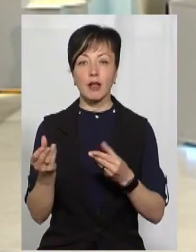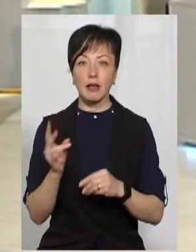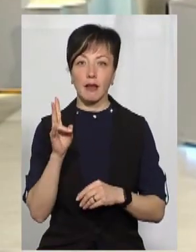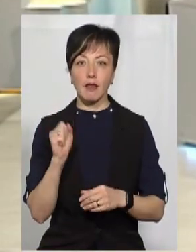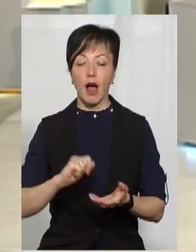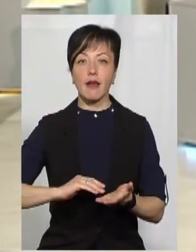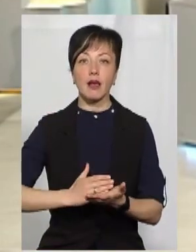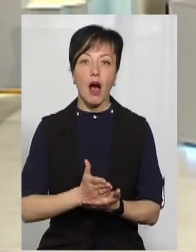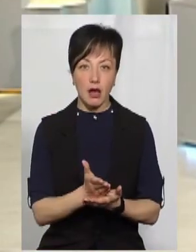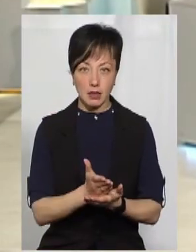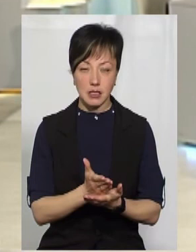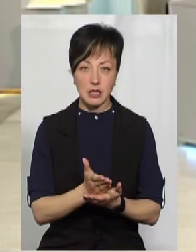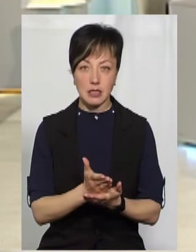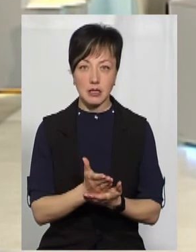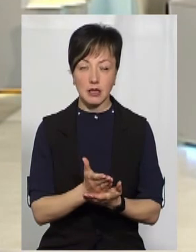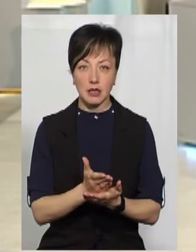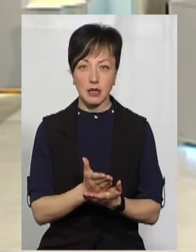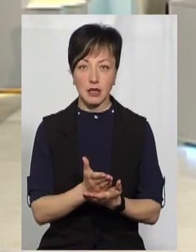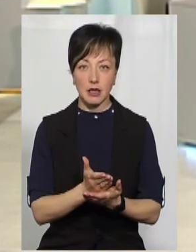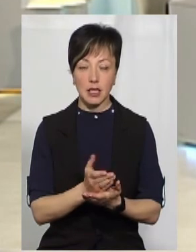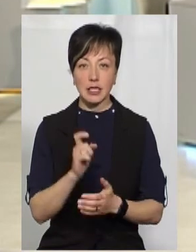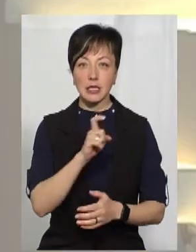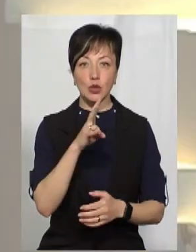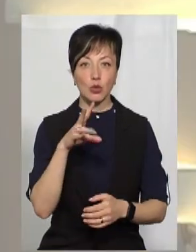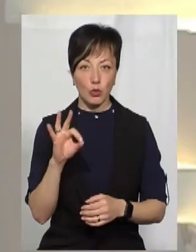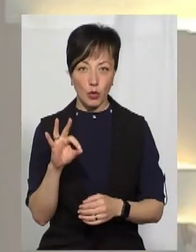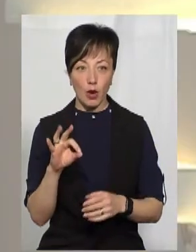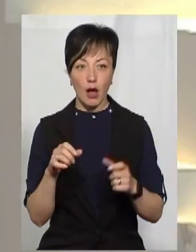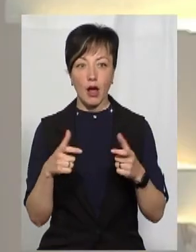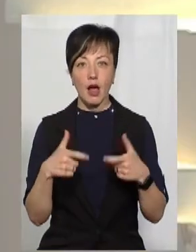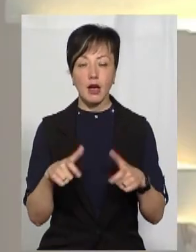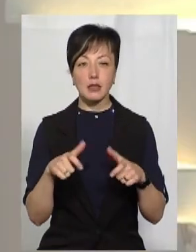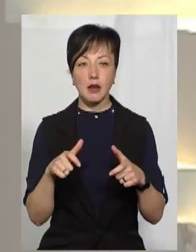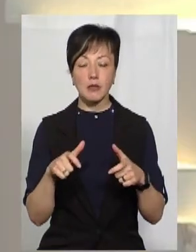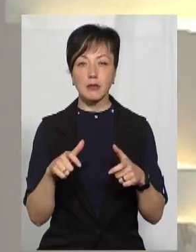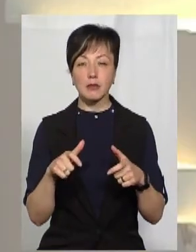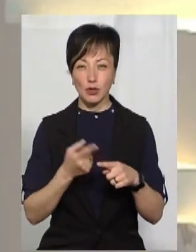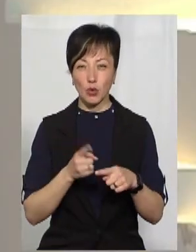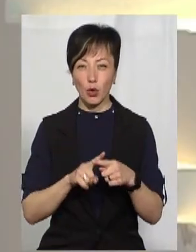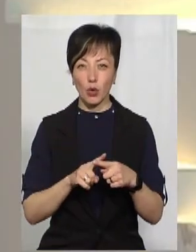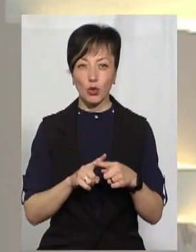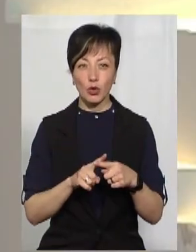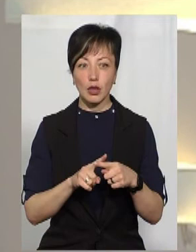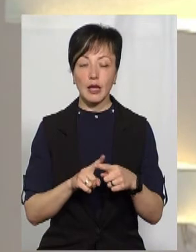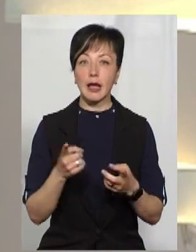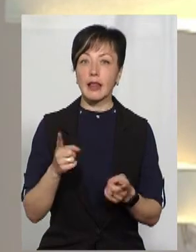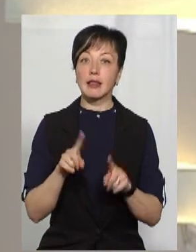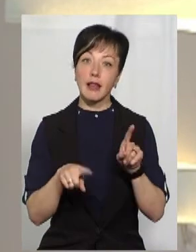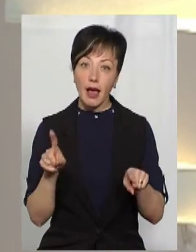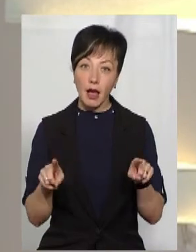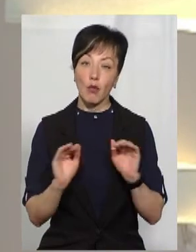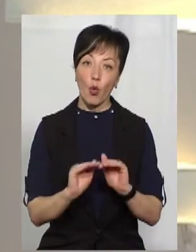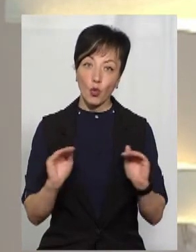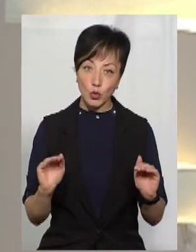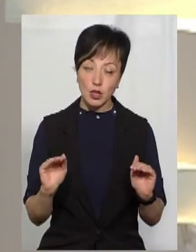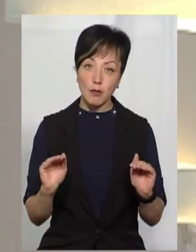якість ЗНО, екзамена цього, те, що деяким